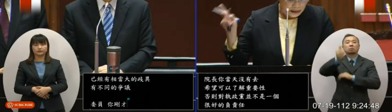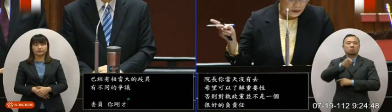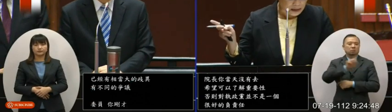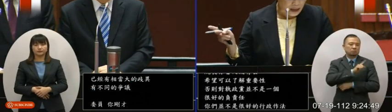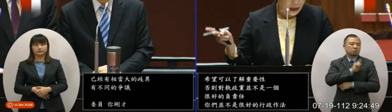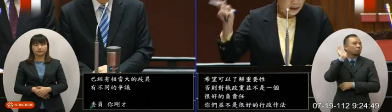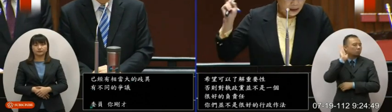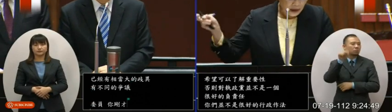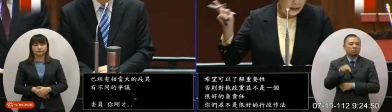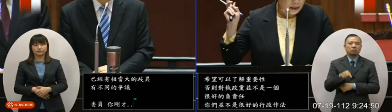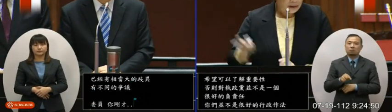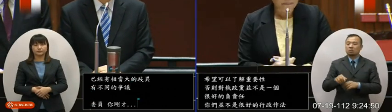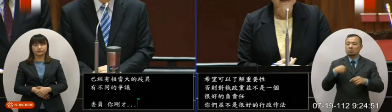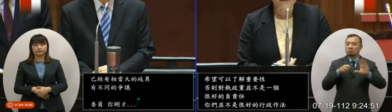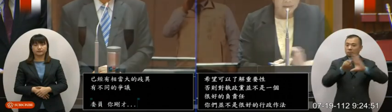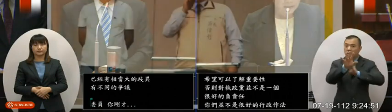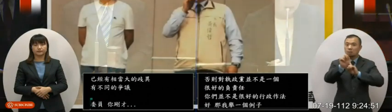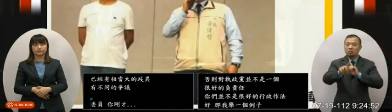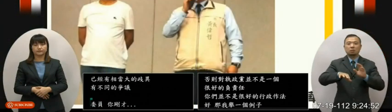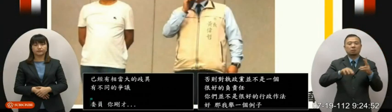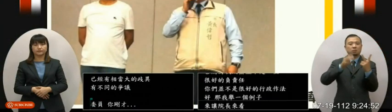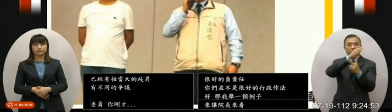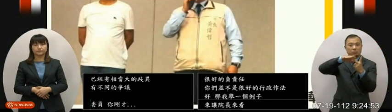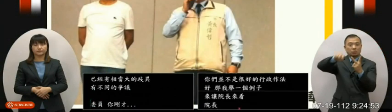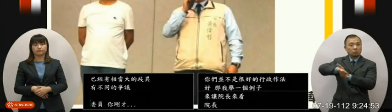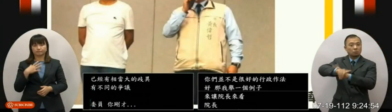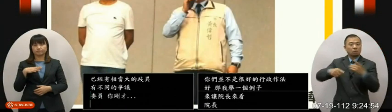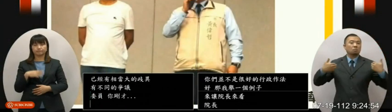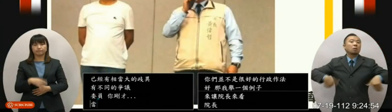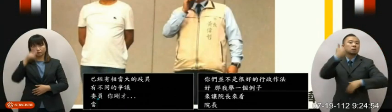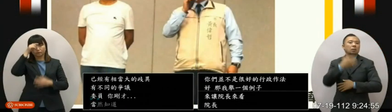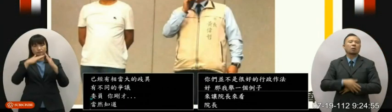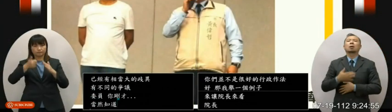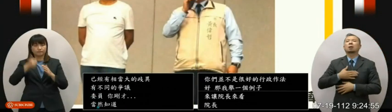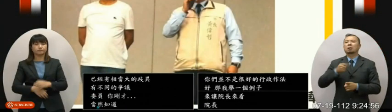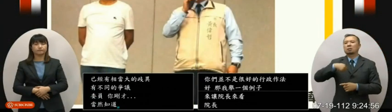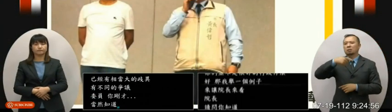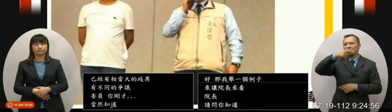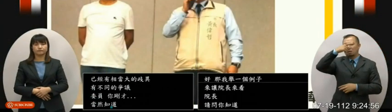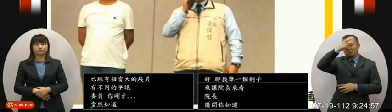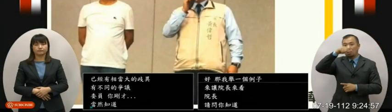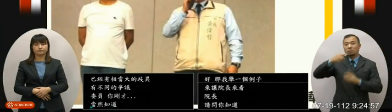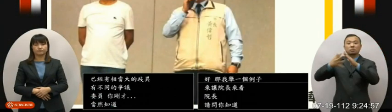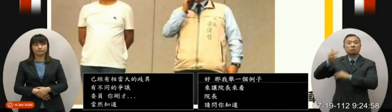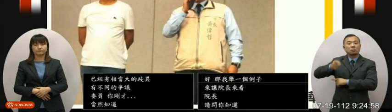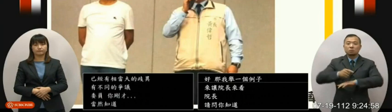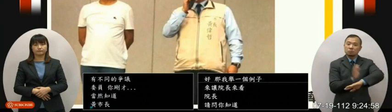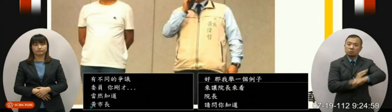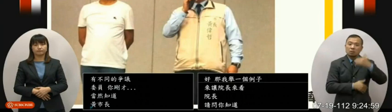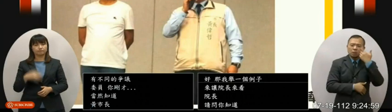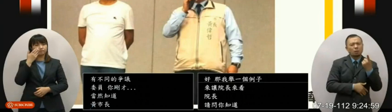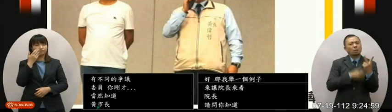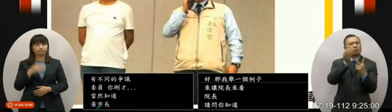长请问你知道右边穿背心的是谁吗当然知道黄市长黄伟哲市长左边是谁你知道